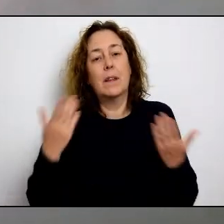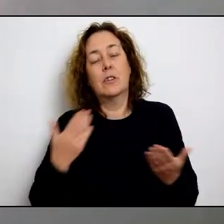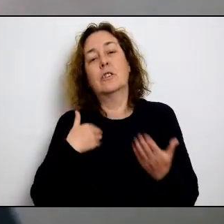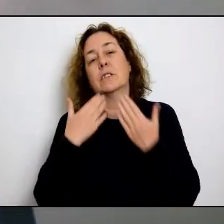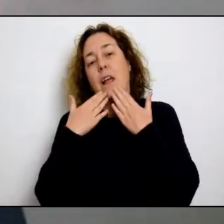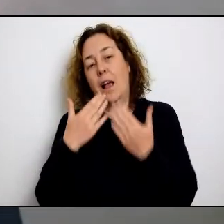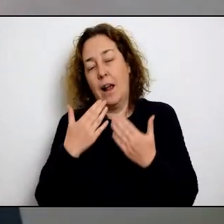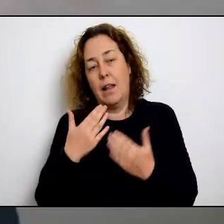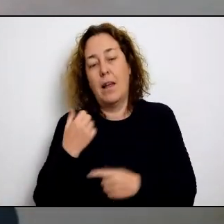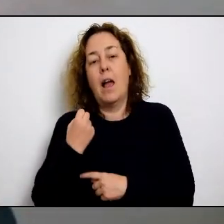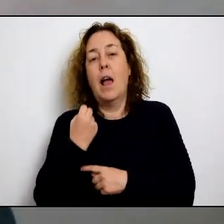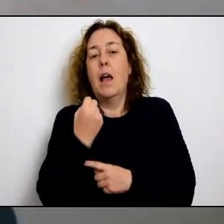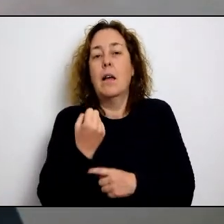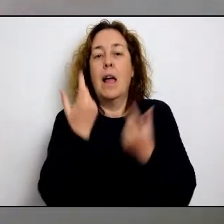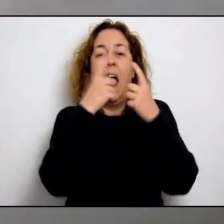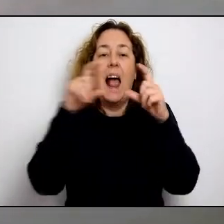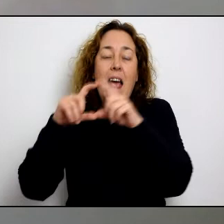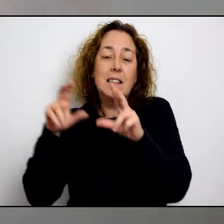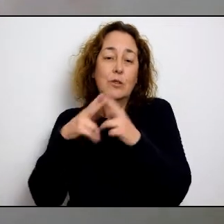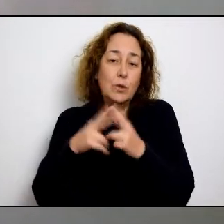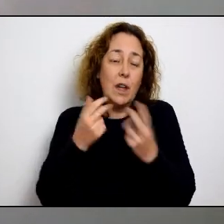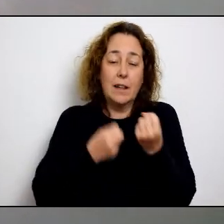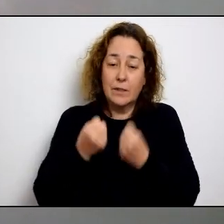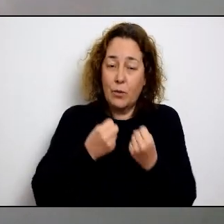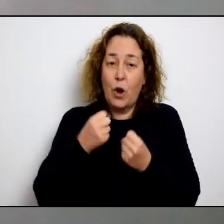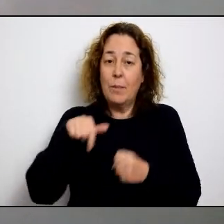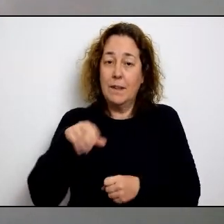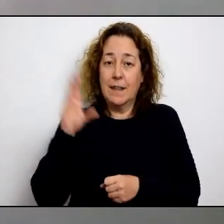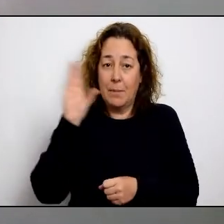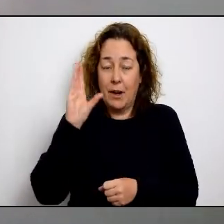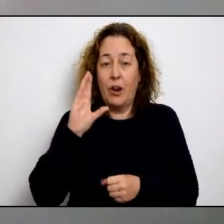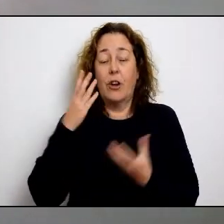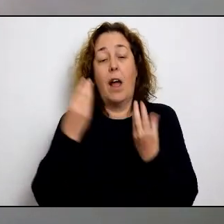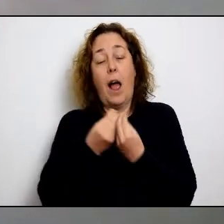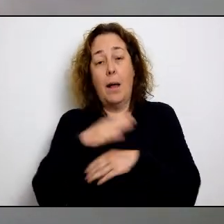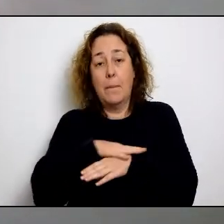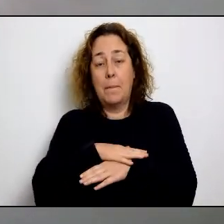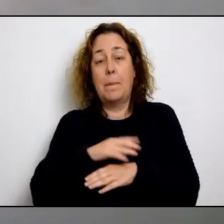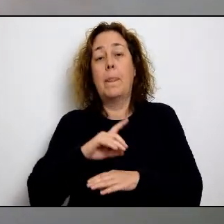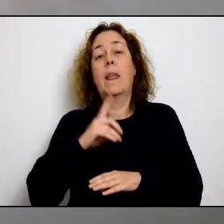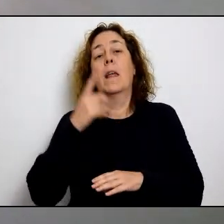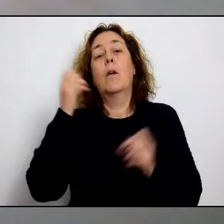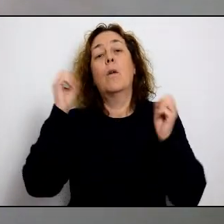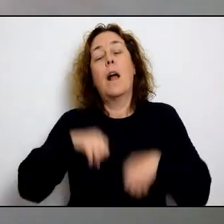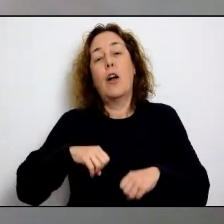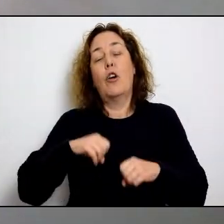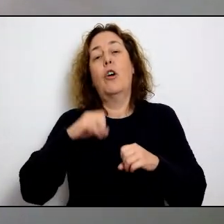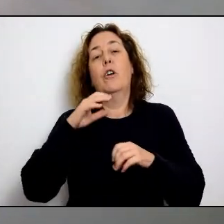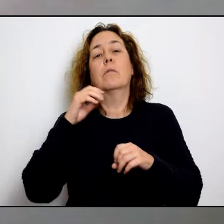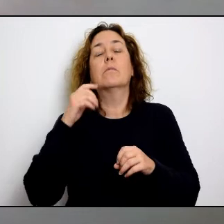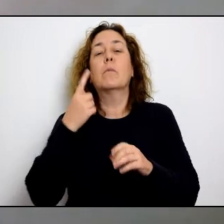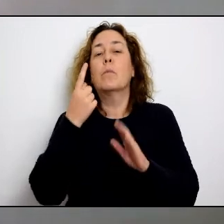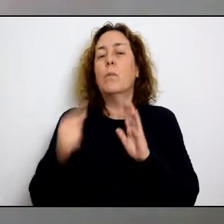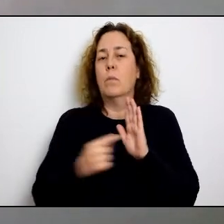que han estat reduïdes en aquesta segona remesa. En aquest sentit, agrair aquest gran acord com a agents socials i